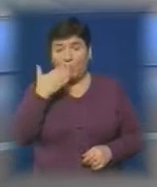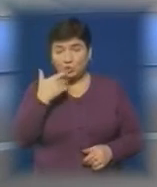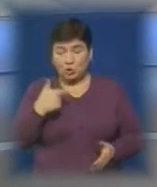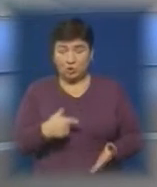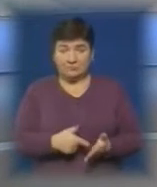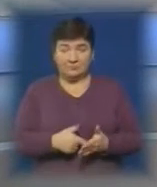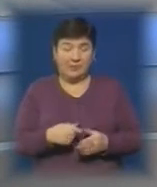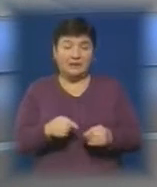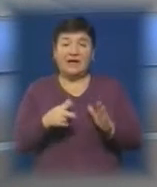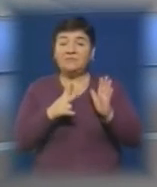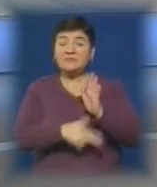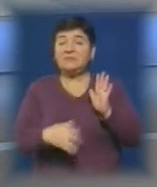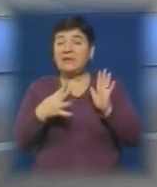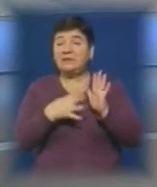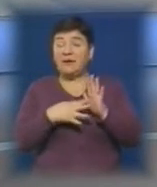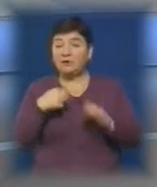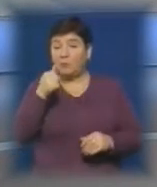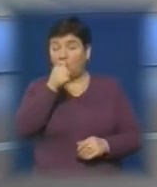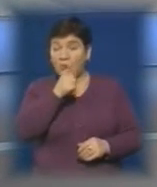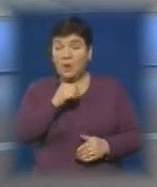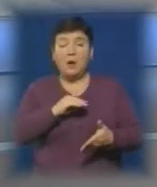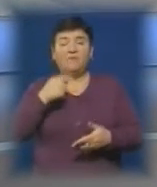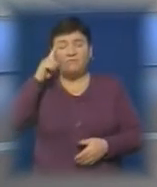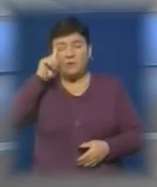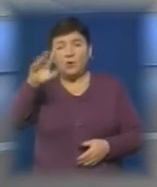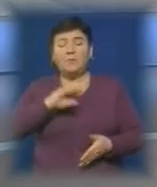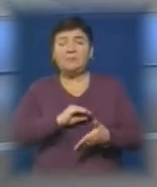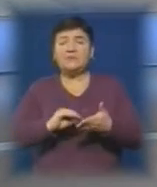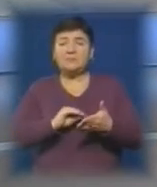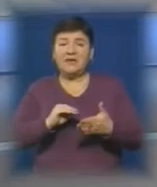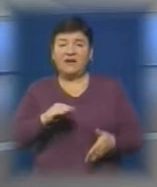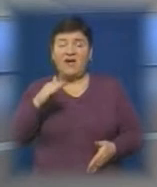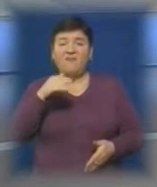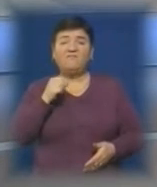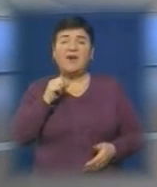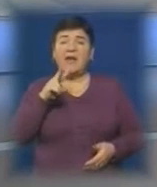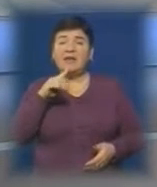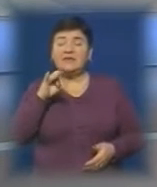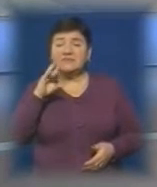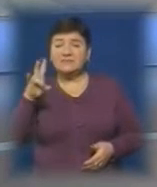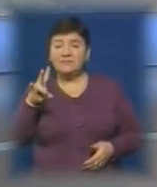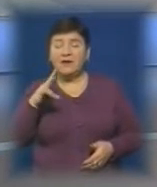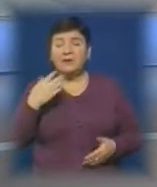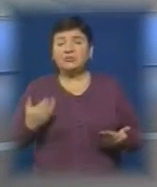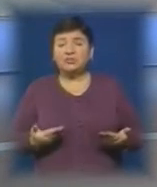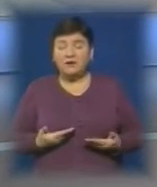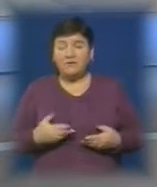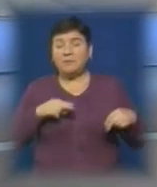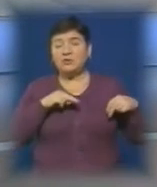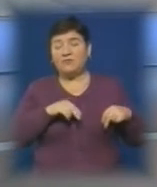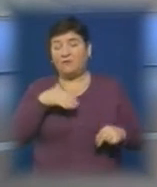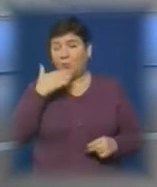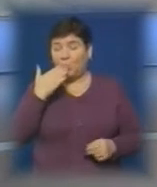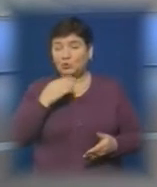На 89-му році помер відомий письменник та філософ Фелікс Кривін, який тривалий час жив та працював в Ужгороді.